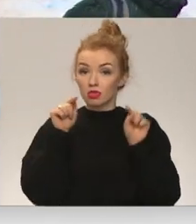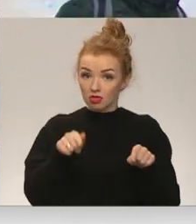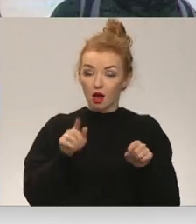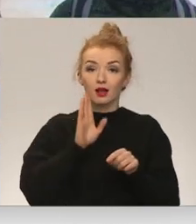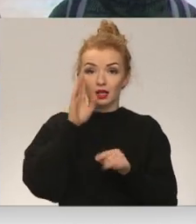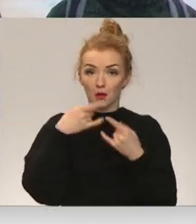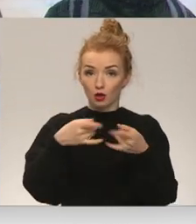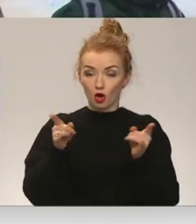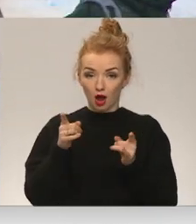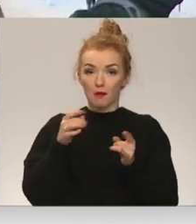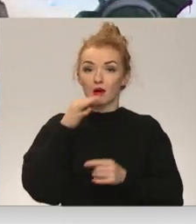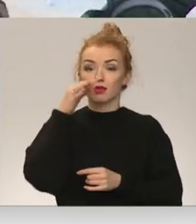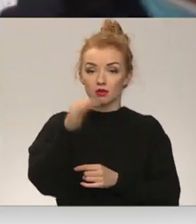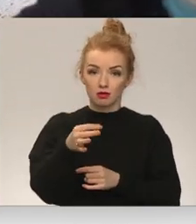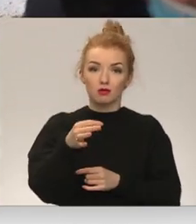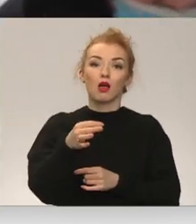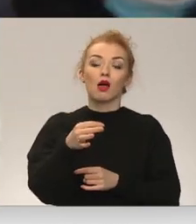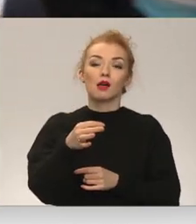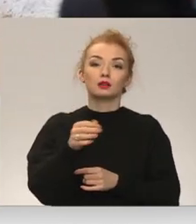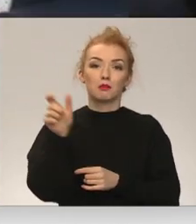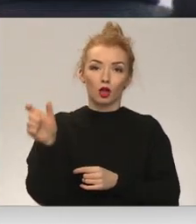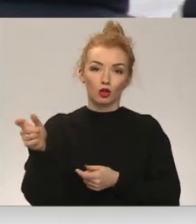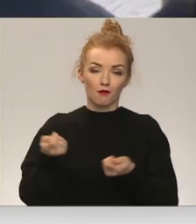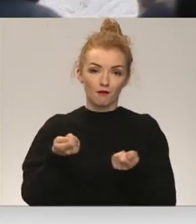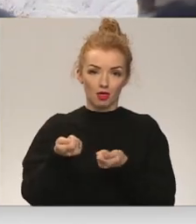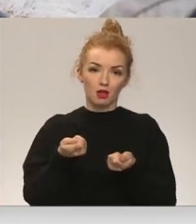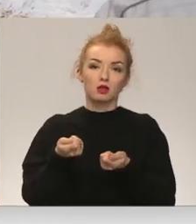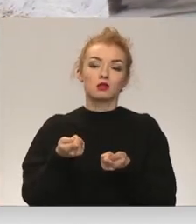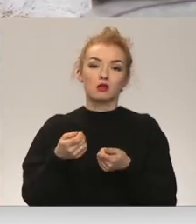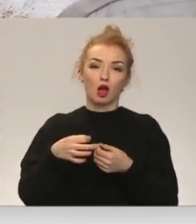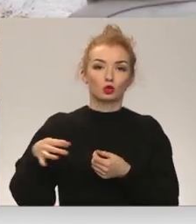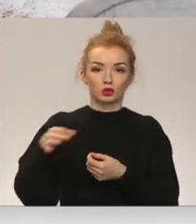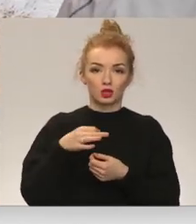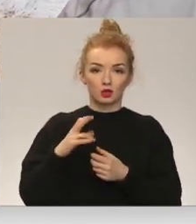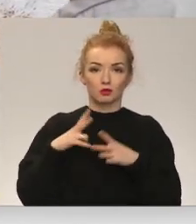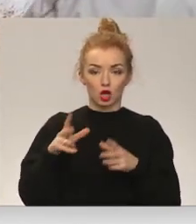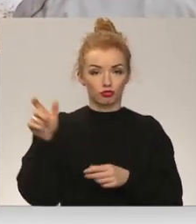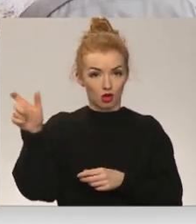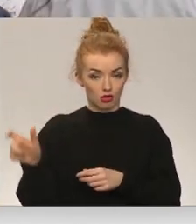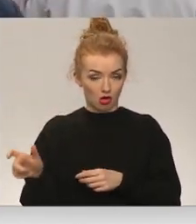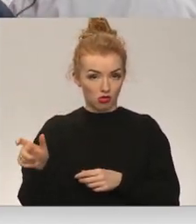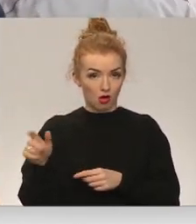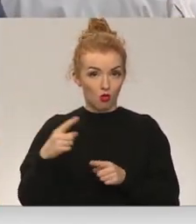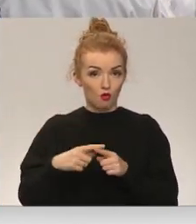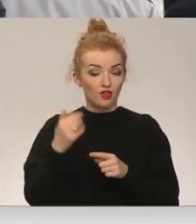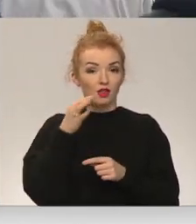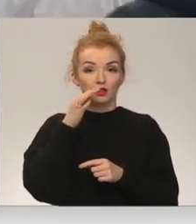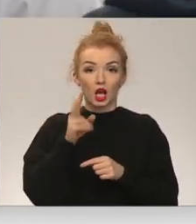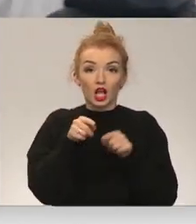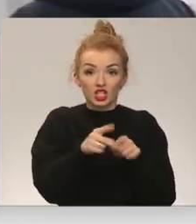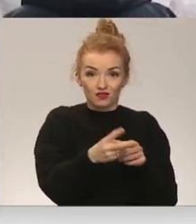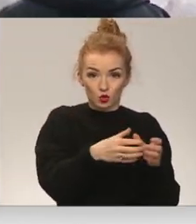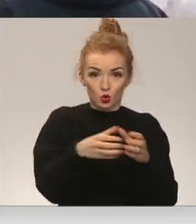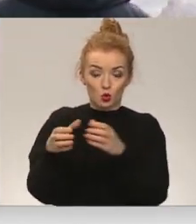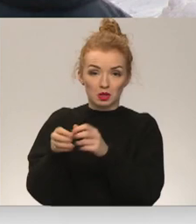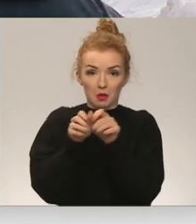rīta panurām atklāja Latvijas personāla vadīšanas asociācijas valdes priekšsādātāja Eva Selga. Viņa pieļauja, ka tieši šīs grupas